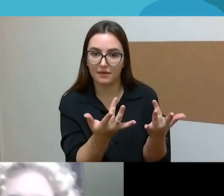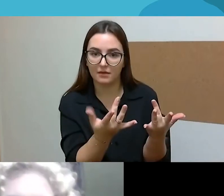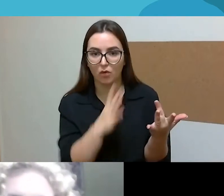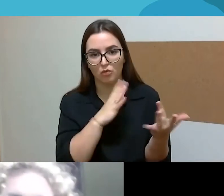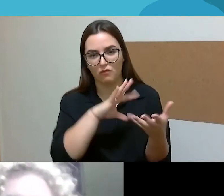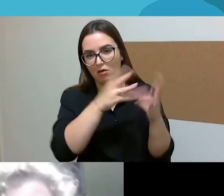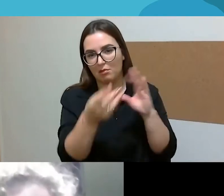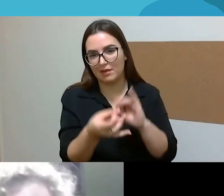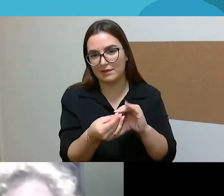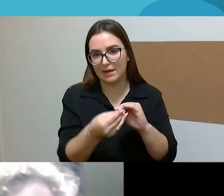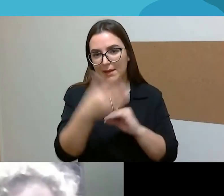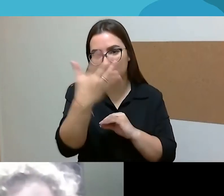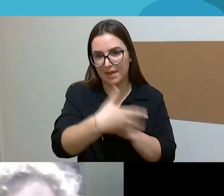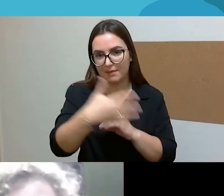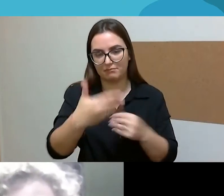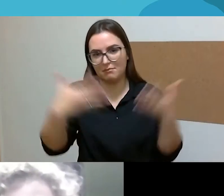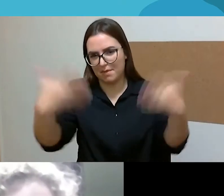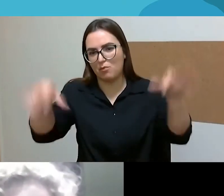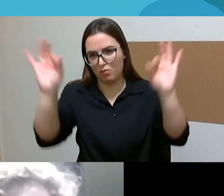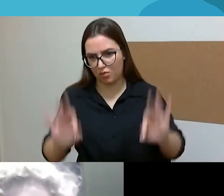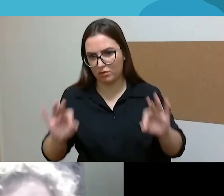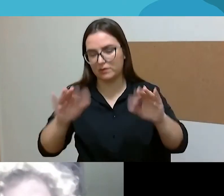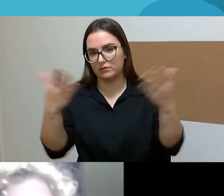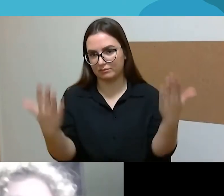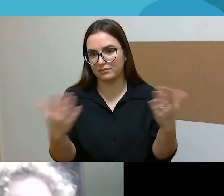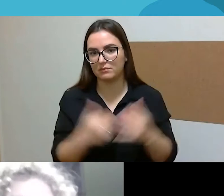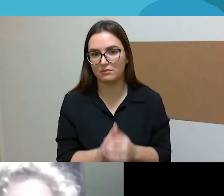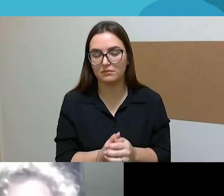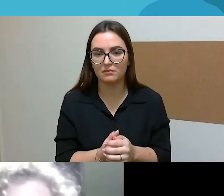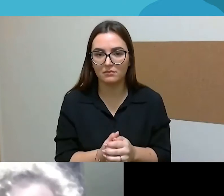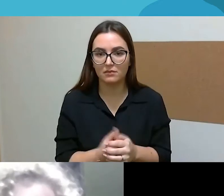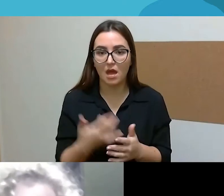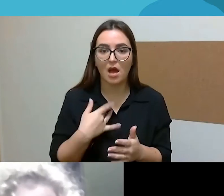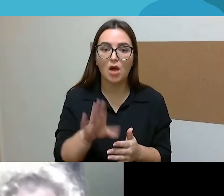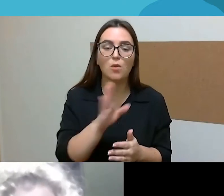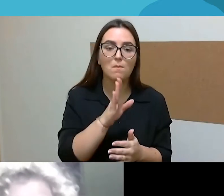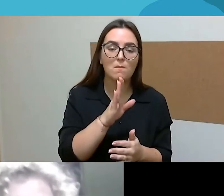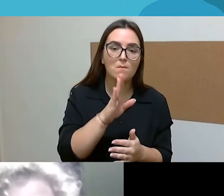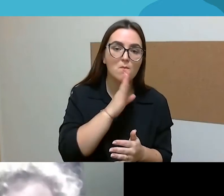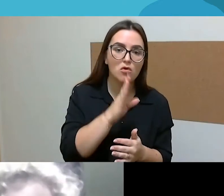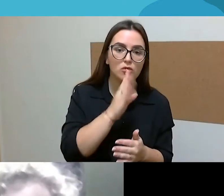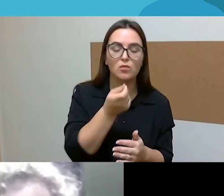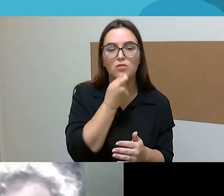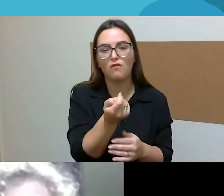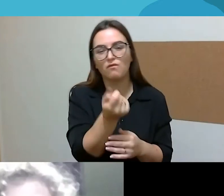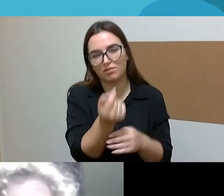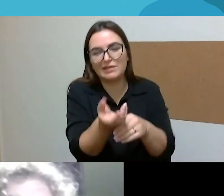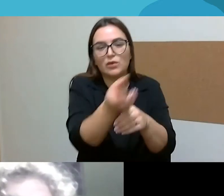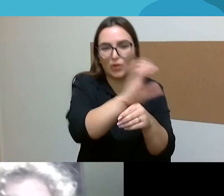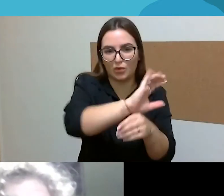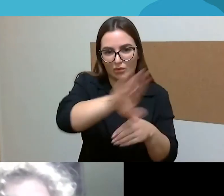sakyti, kaip ir beveik 50 ant 50, didelio skirtumo nebuvo. Gal motių račvilgiu vos, vos daugiau paminėjimų.